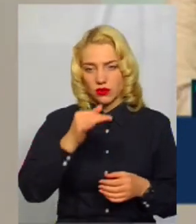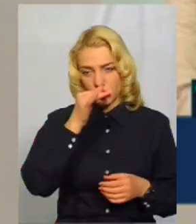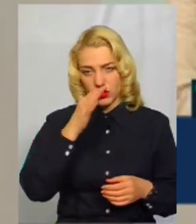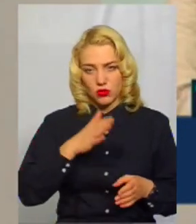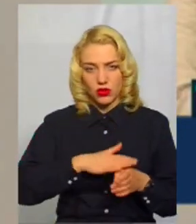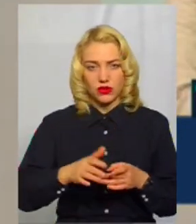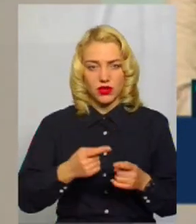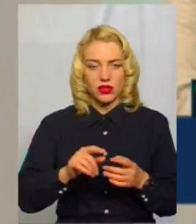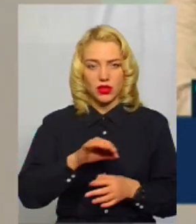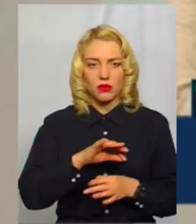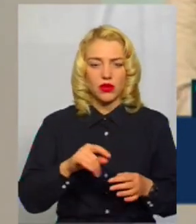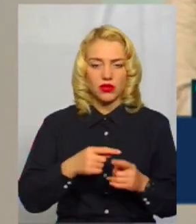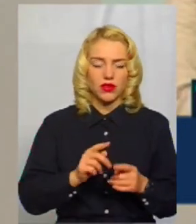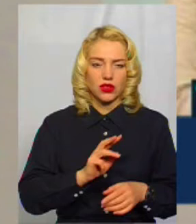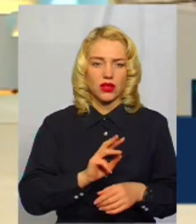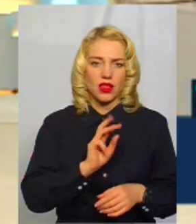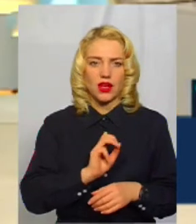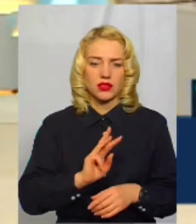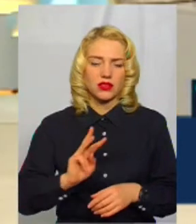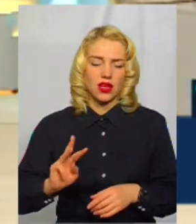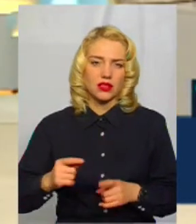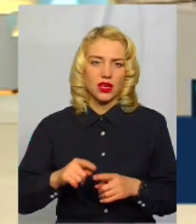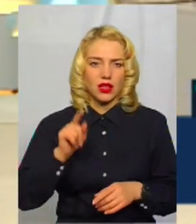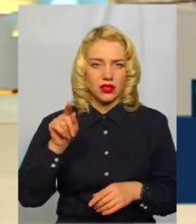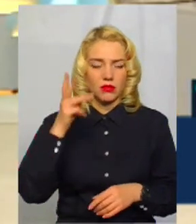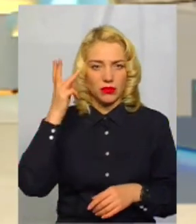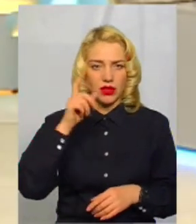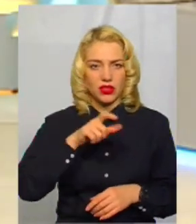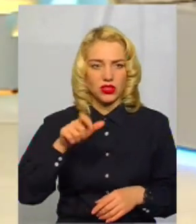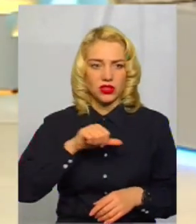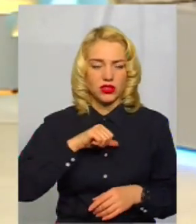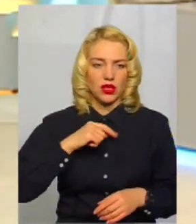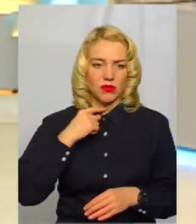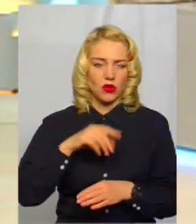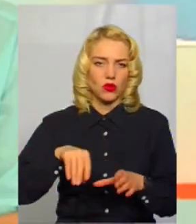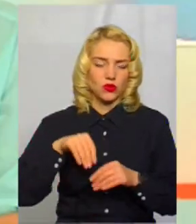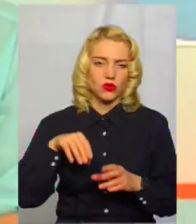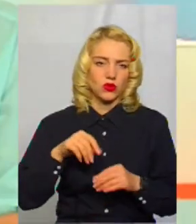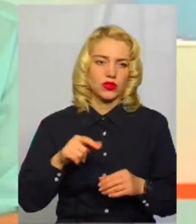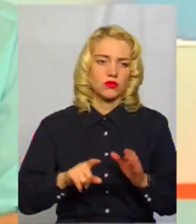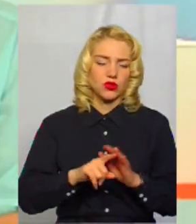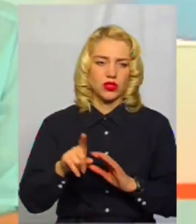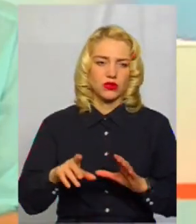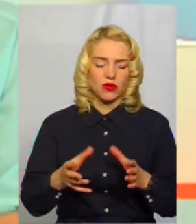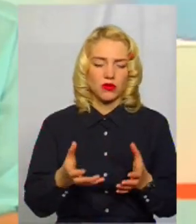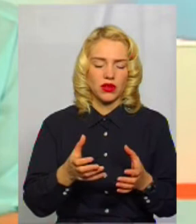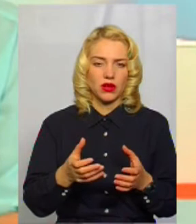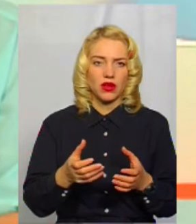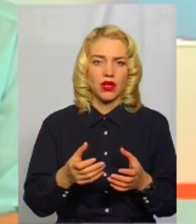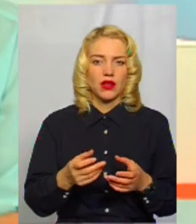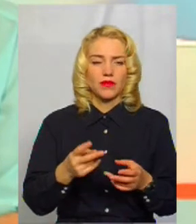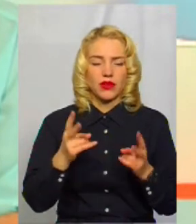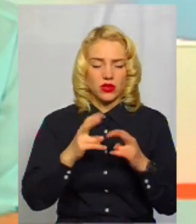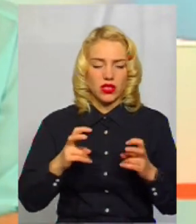реалізувати цей проєкт, він розміщується на сайті, і там же хмельничани голосують, так? Так, ну спочатку збирається комісія, яка розглядає ці висновки